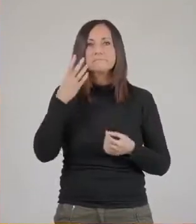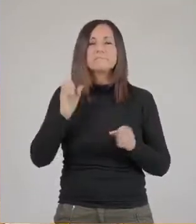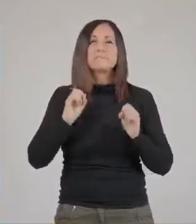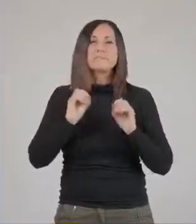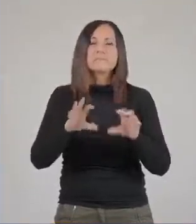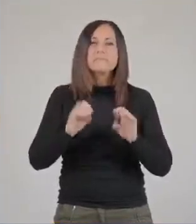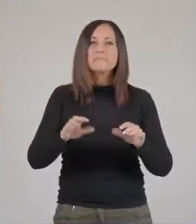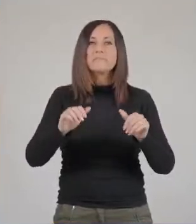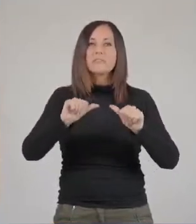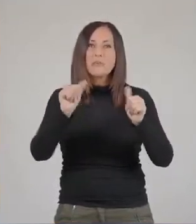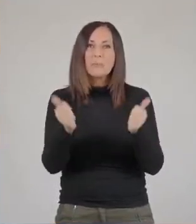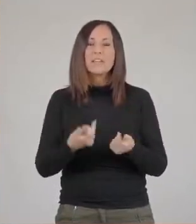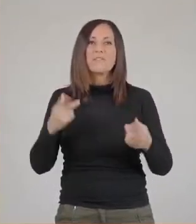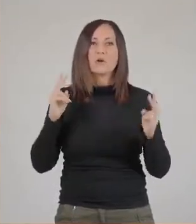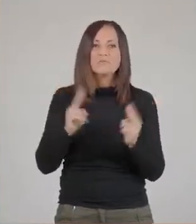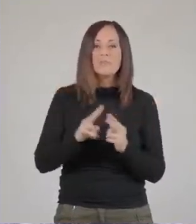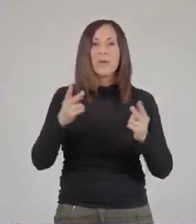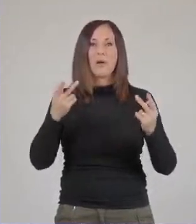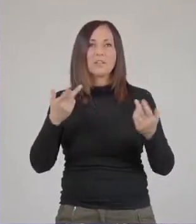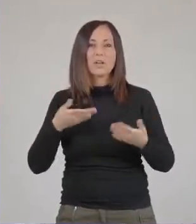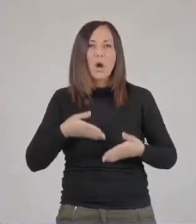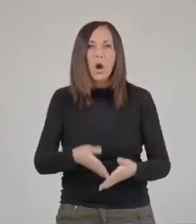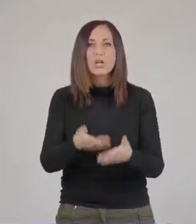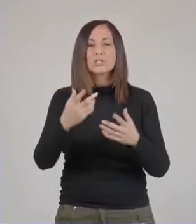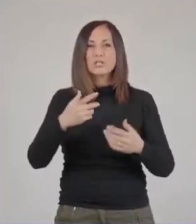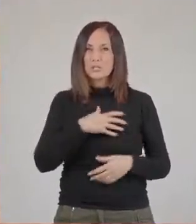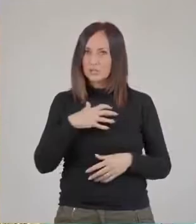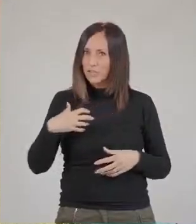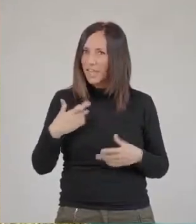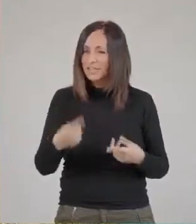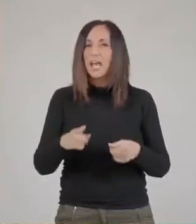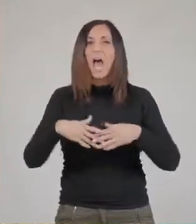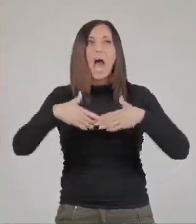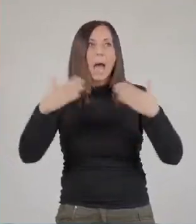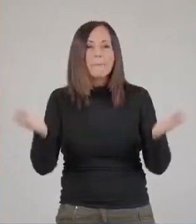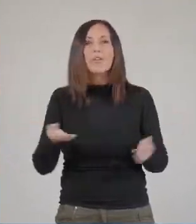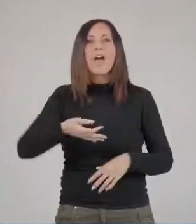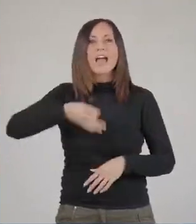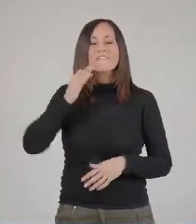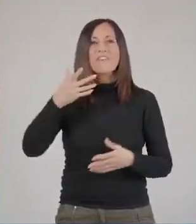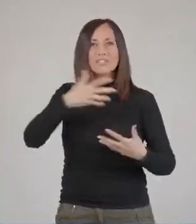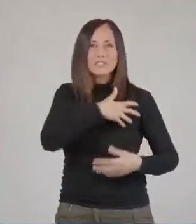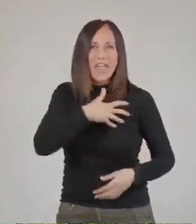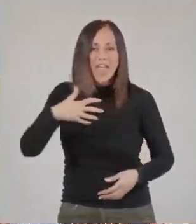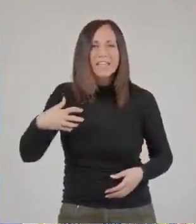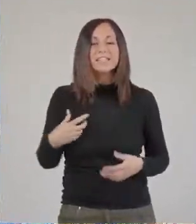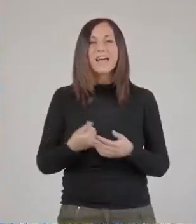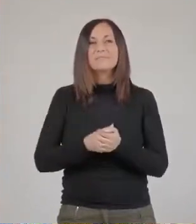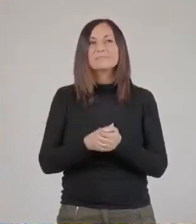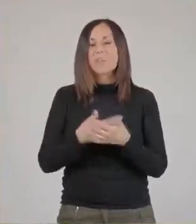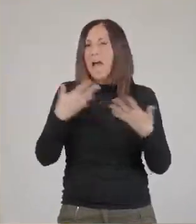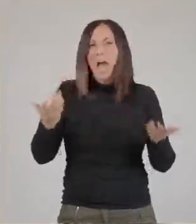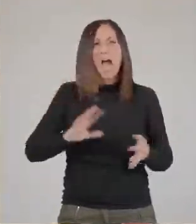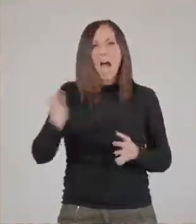eventi formativi, quindi corsi, incontri di citizen science, eventi all'aperto, caffè della scienza